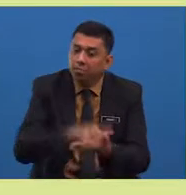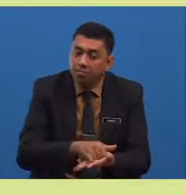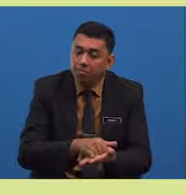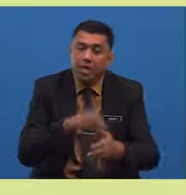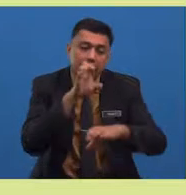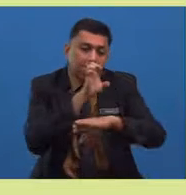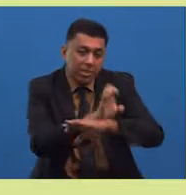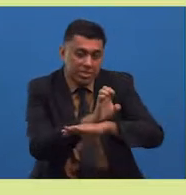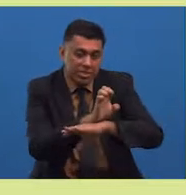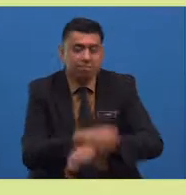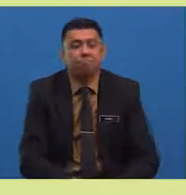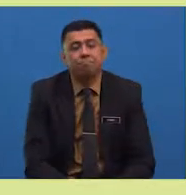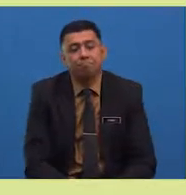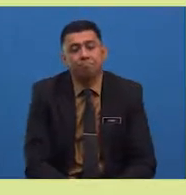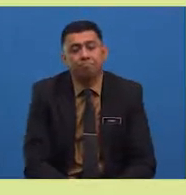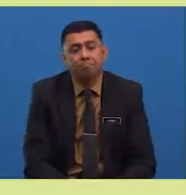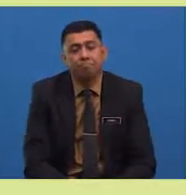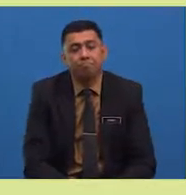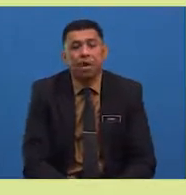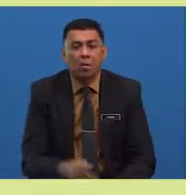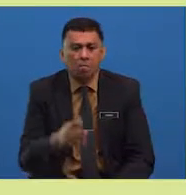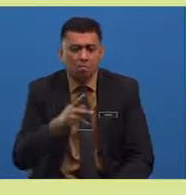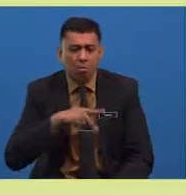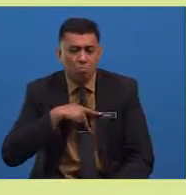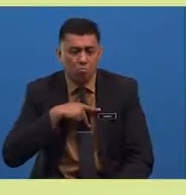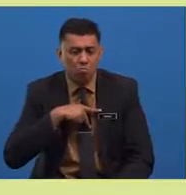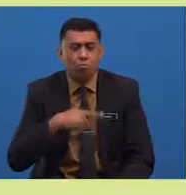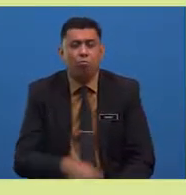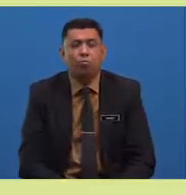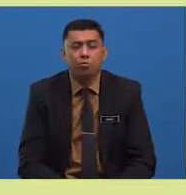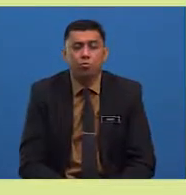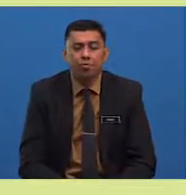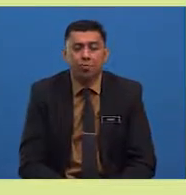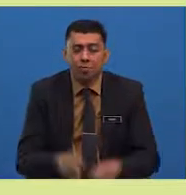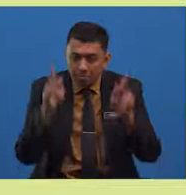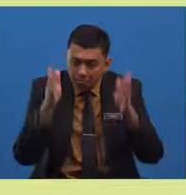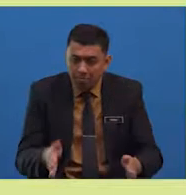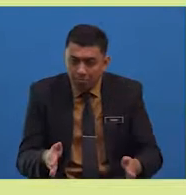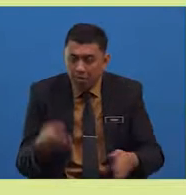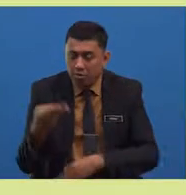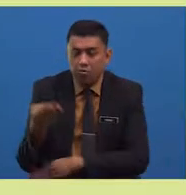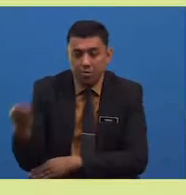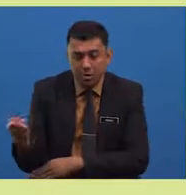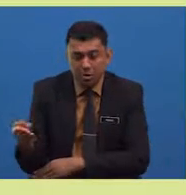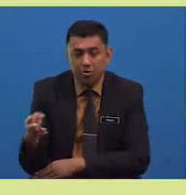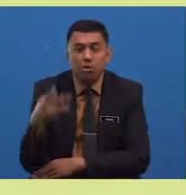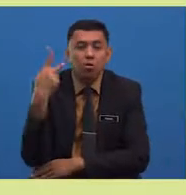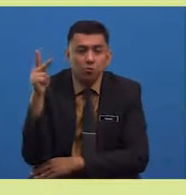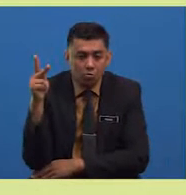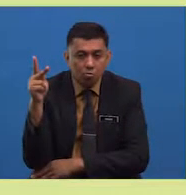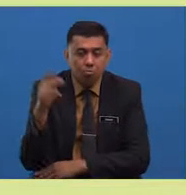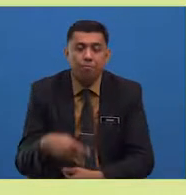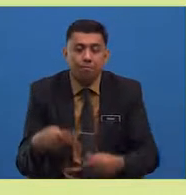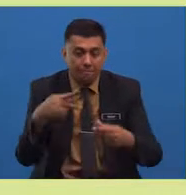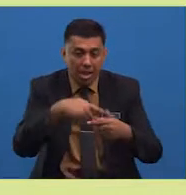emas. Empunyanya memberitahu si bongsu. Benda kuning itu sebenarnya